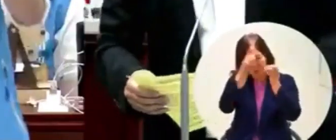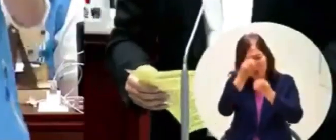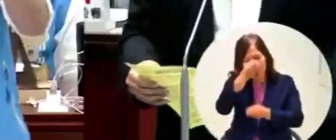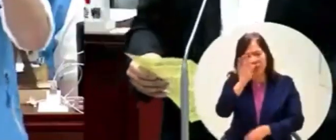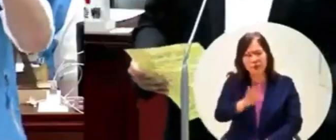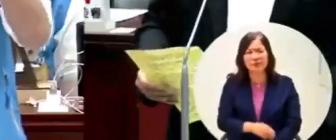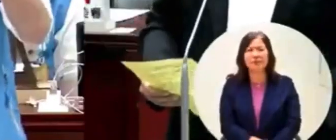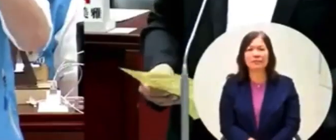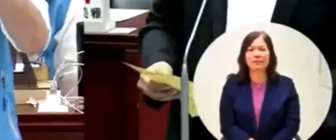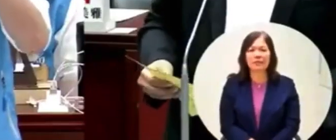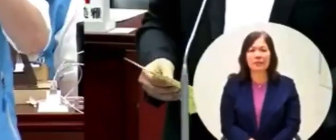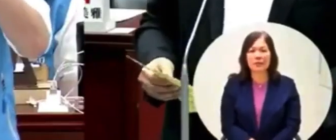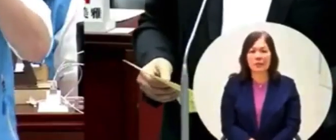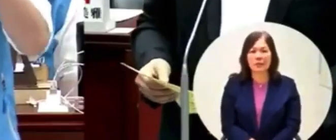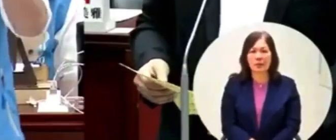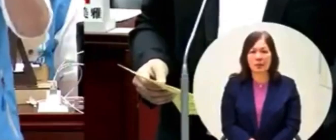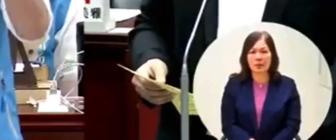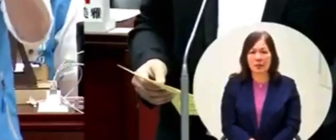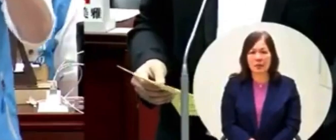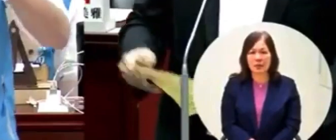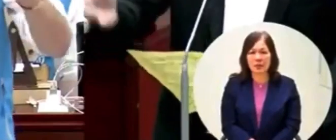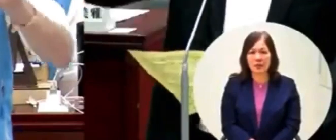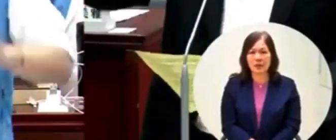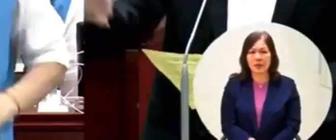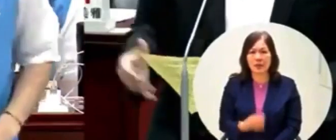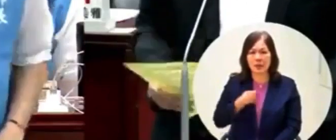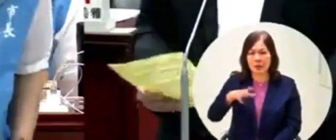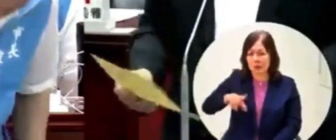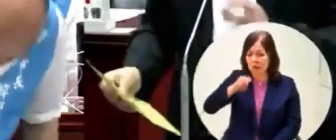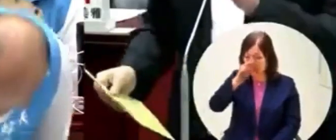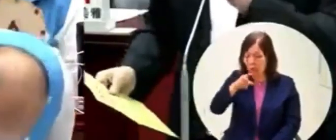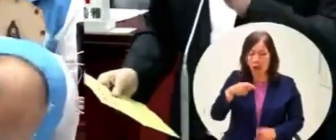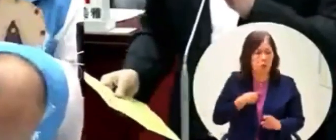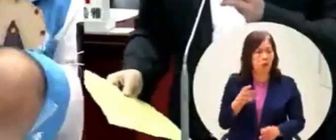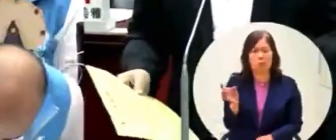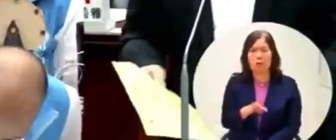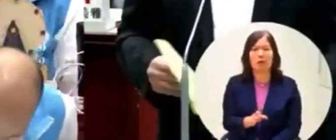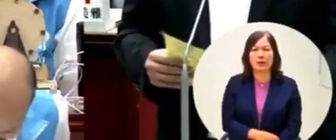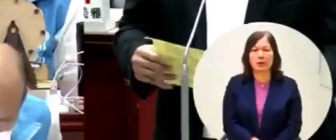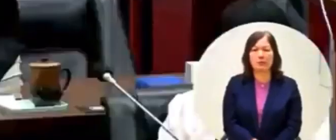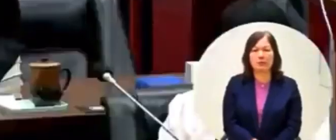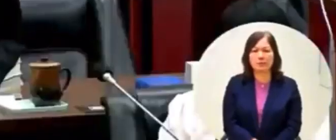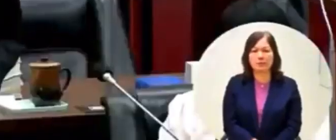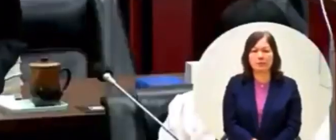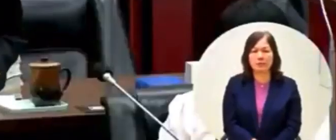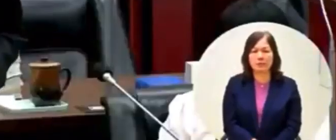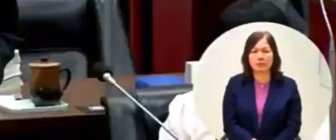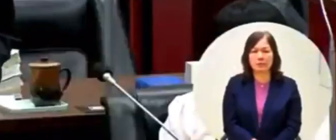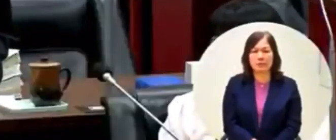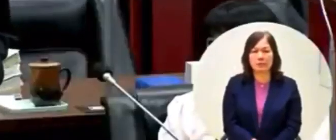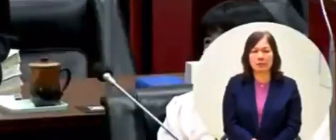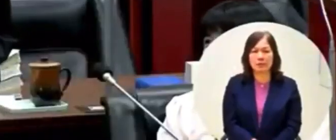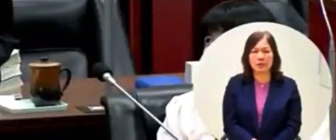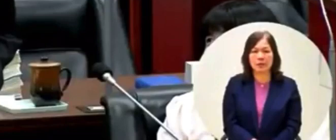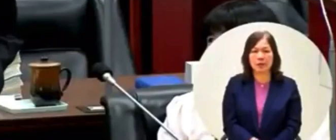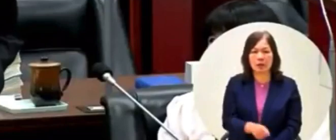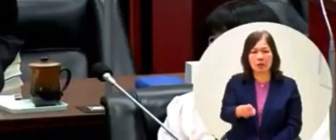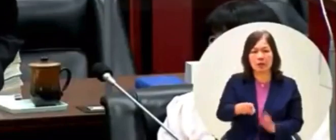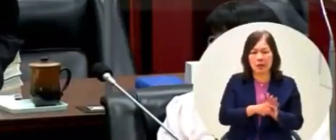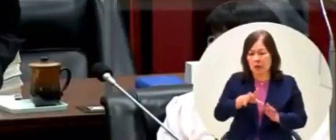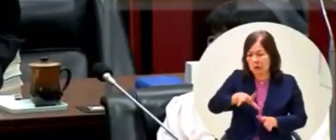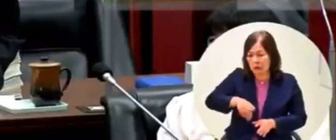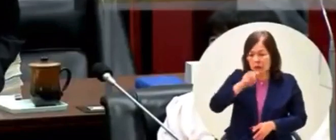這是我第一次看到沒有看過謝謝市長不是你說你第一次看到